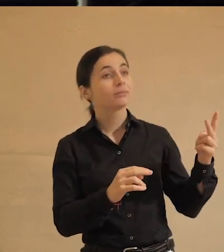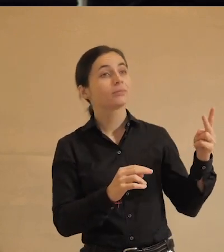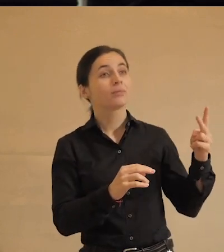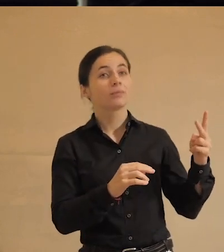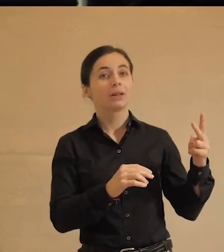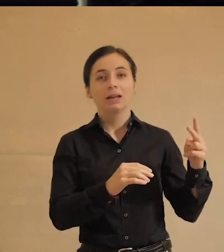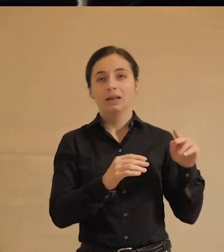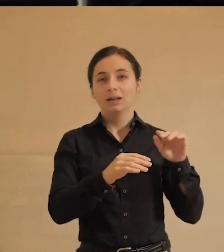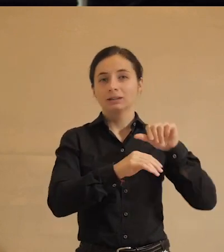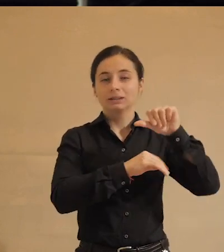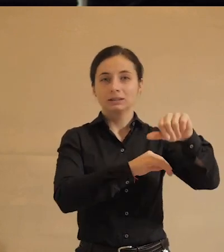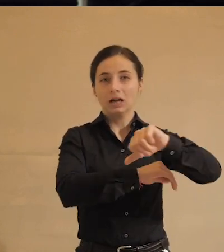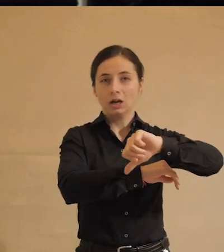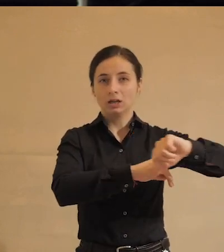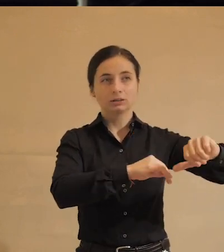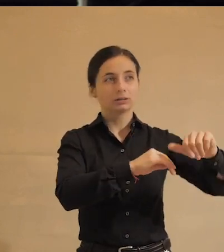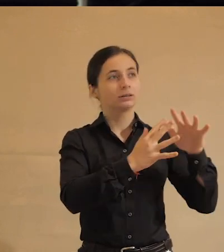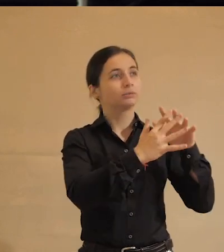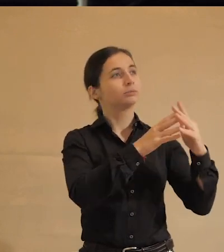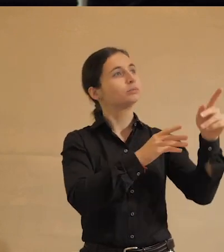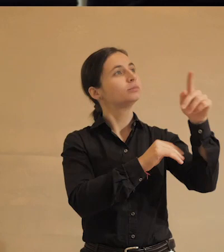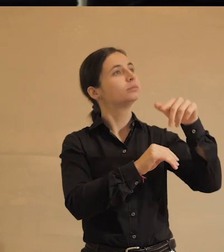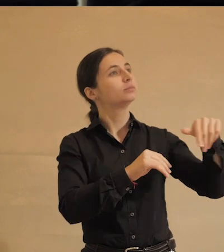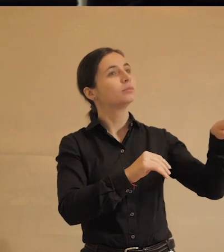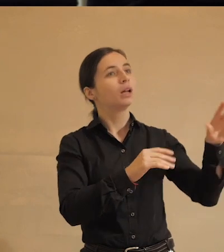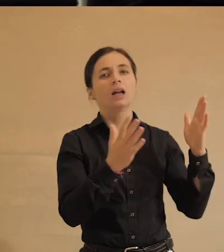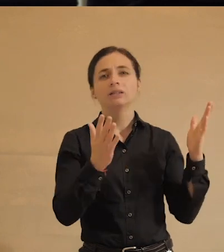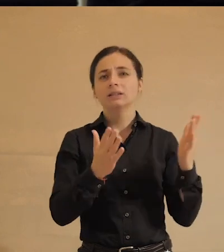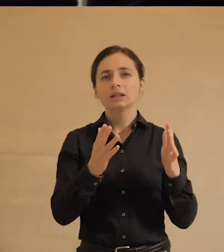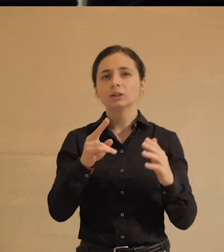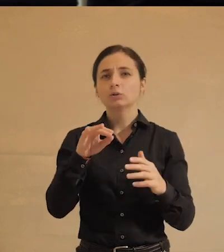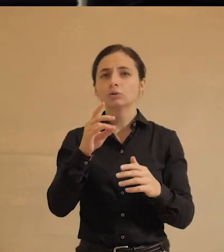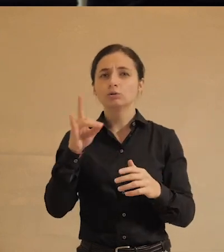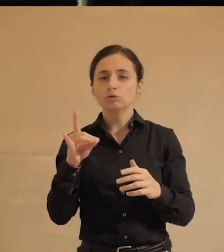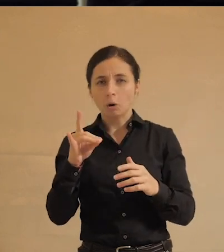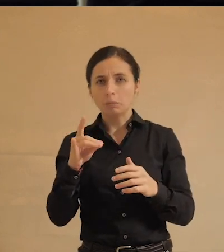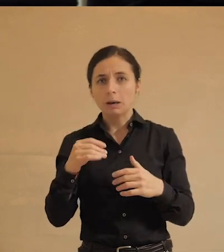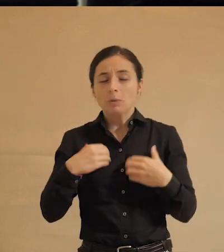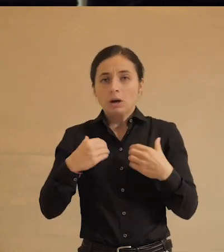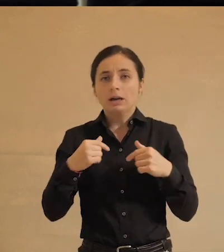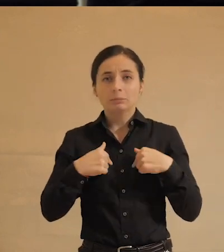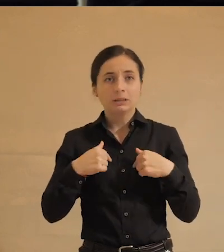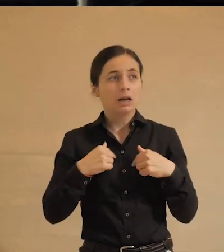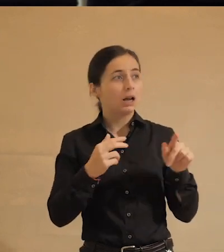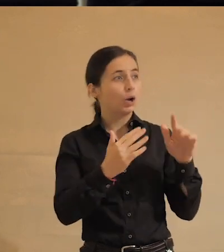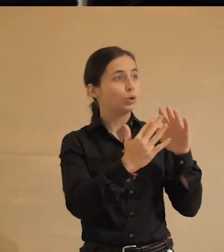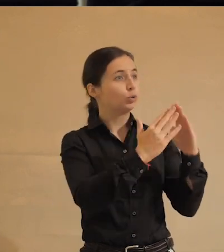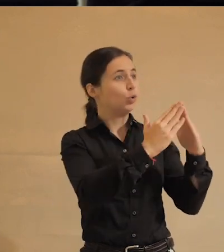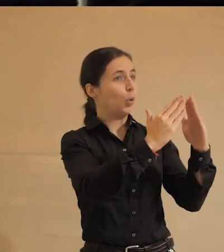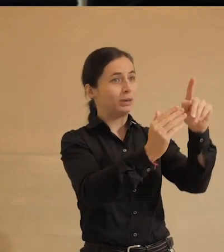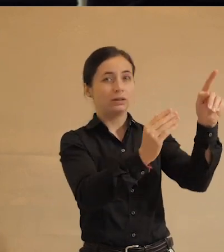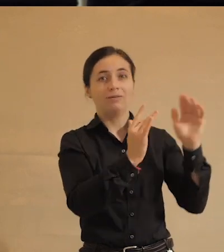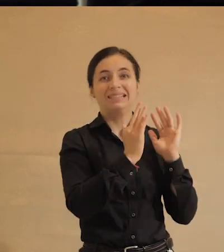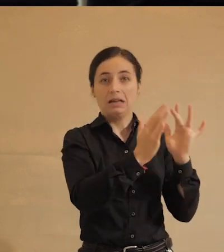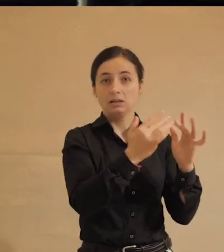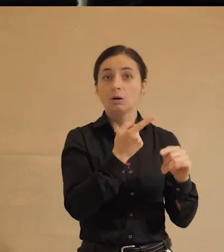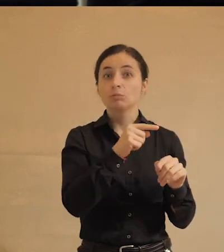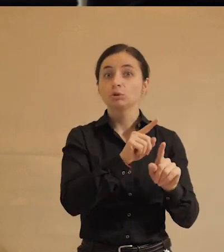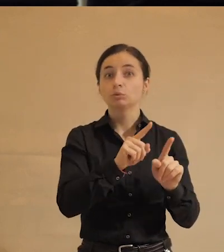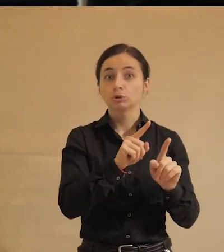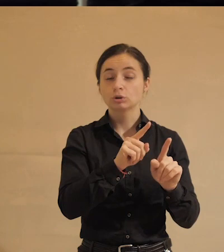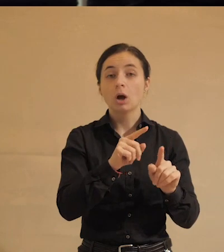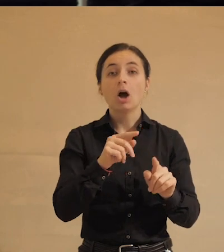загородной местностью, а Холмс ему говорит, вы знаете, никакие трущобы в Лондоне не пугают меня так, как вот эти домики в зелени. Потому что